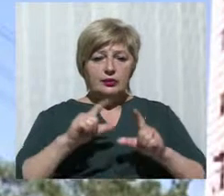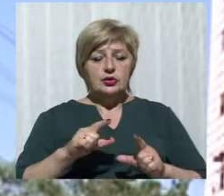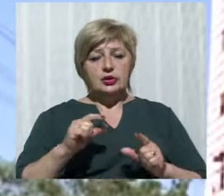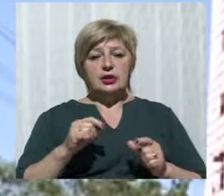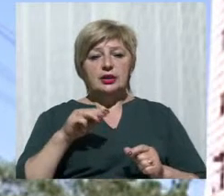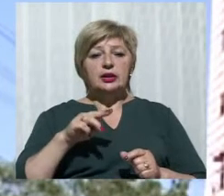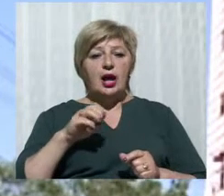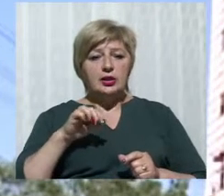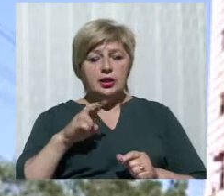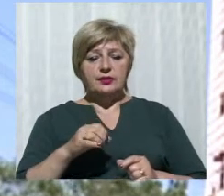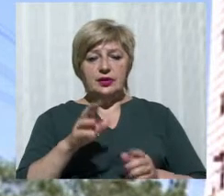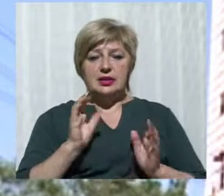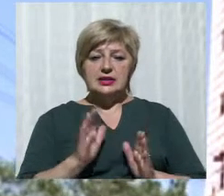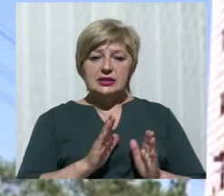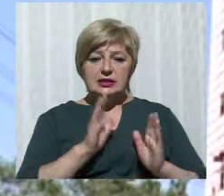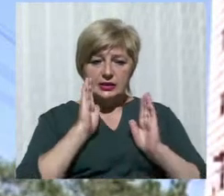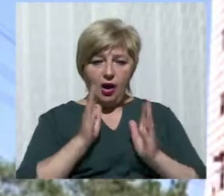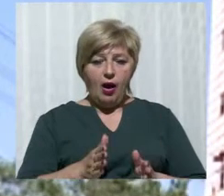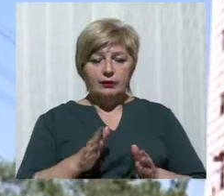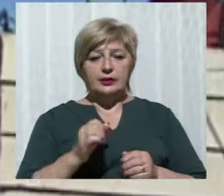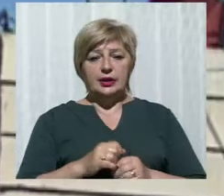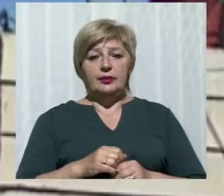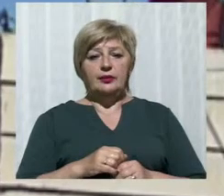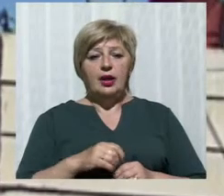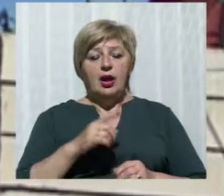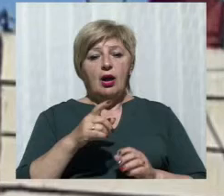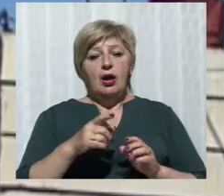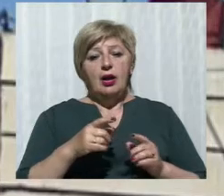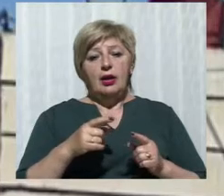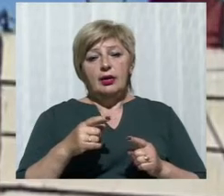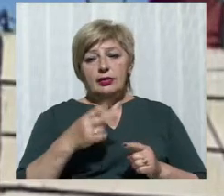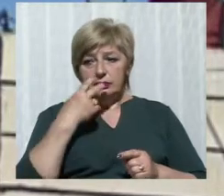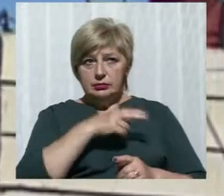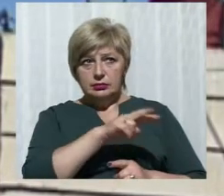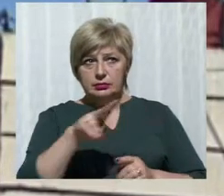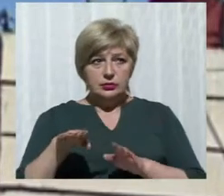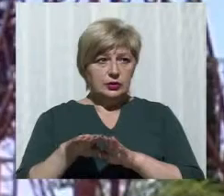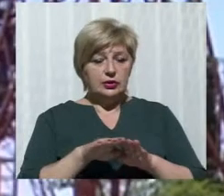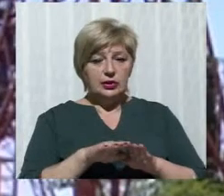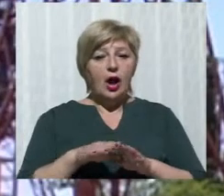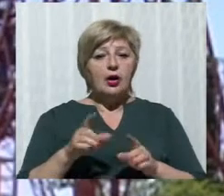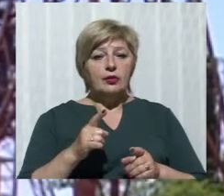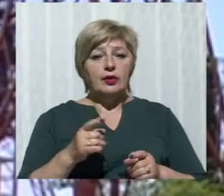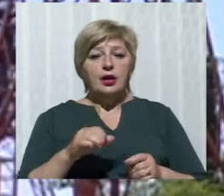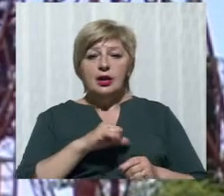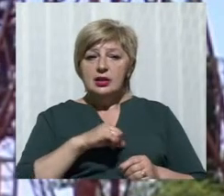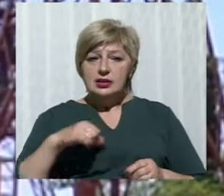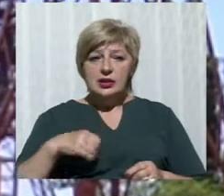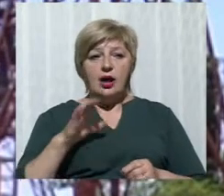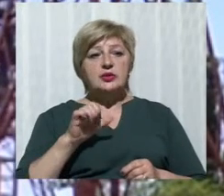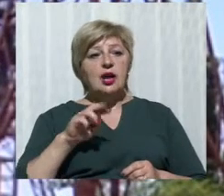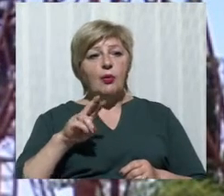огляду на зростання зарплати шахтарів на інших гірничодобувних підприємствах міста. Однак сам Самойлов